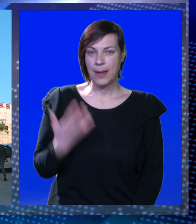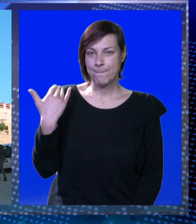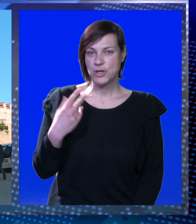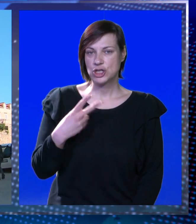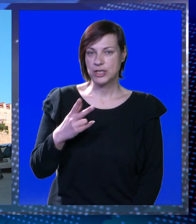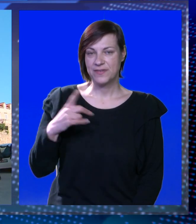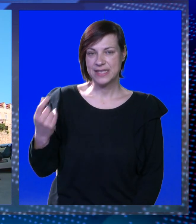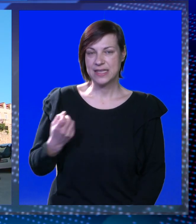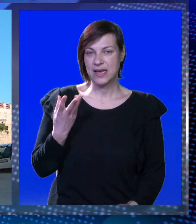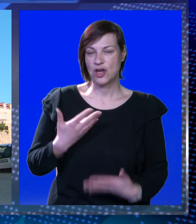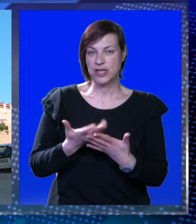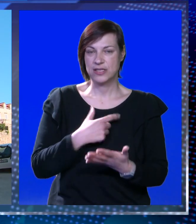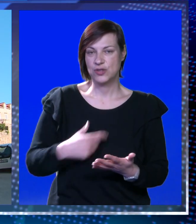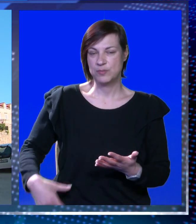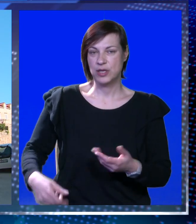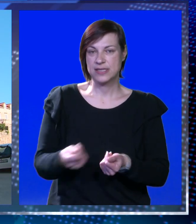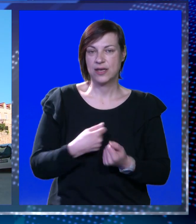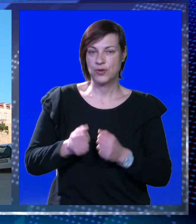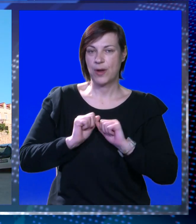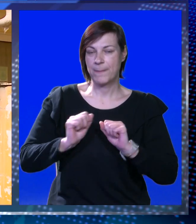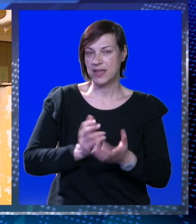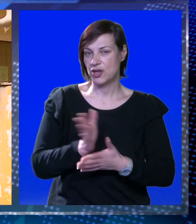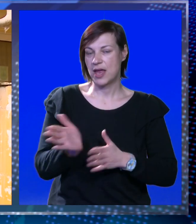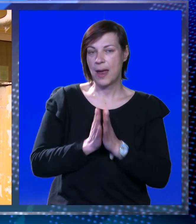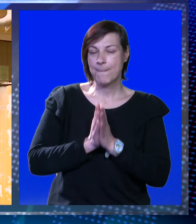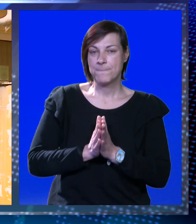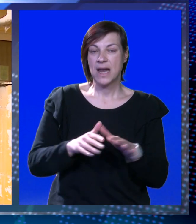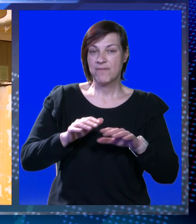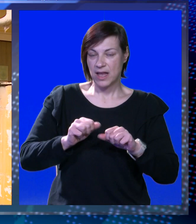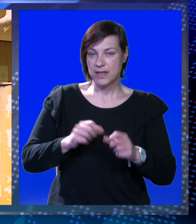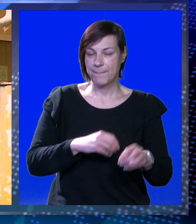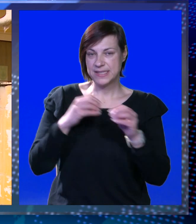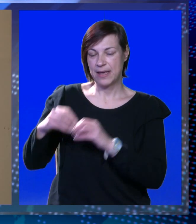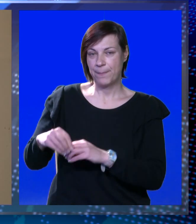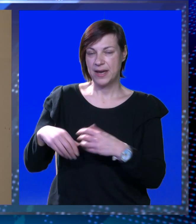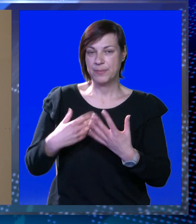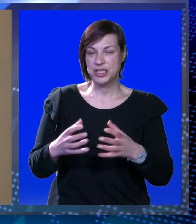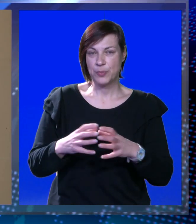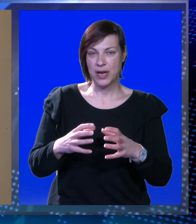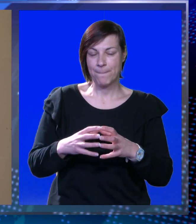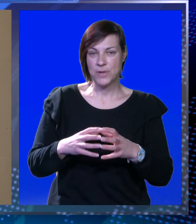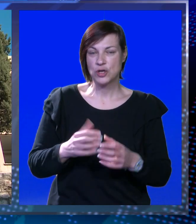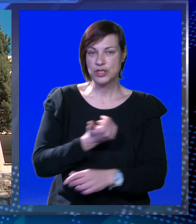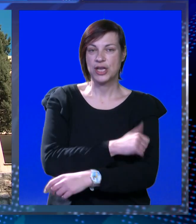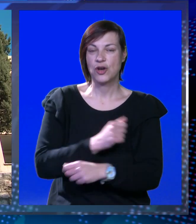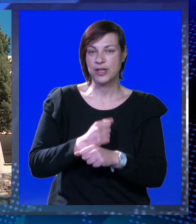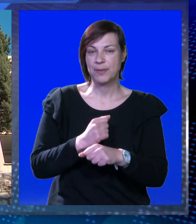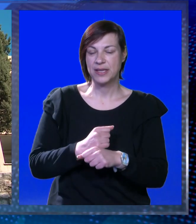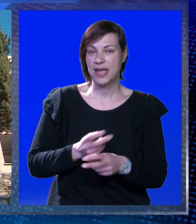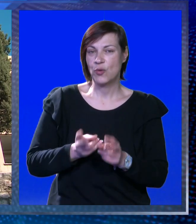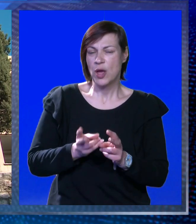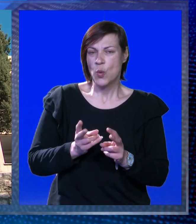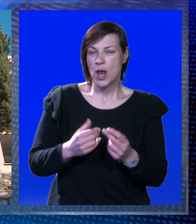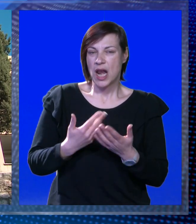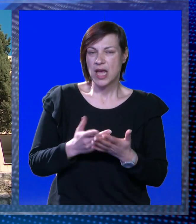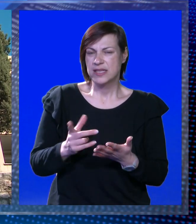Prošlo je 20 dana od kad su iz policijske udruge branitelja odastlali apel vladojićima za premištajem u prikladnije prostore. Godinama djeluju u